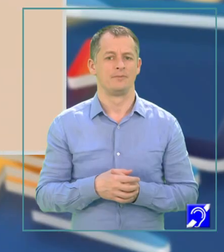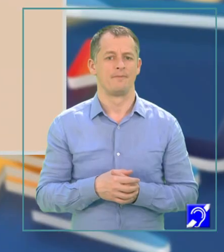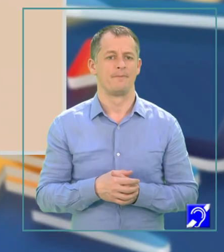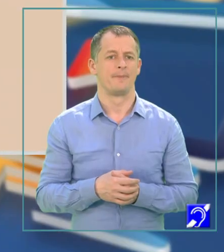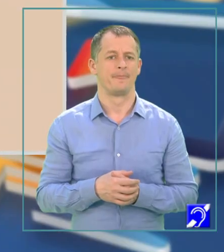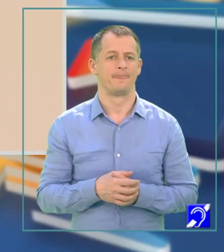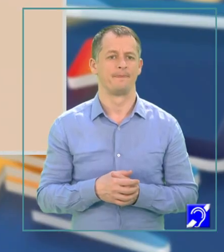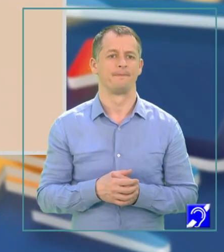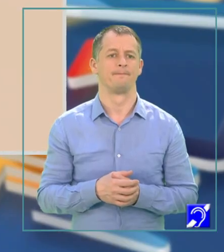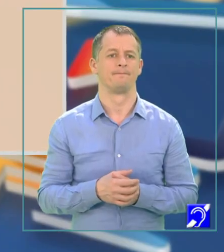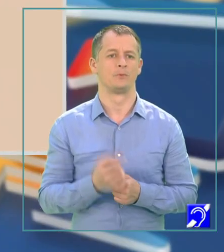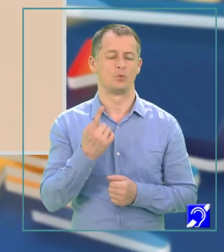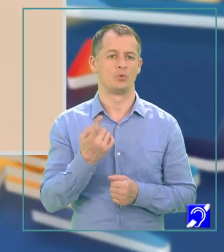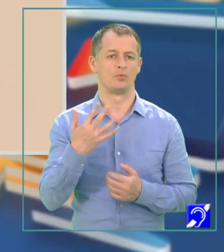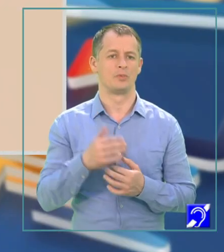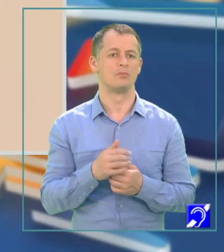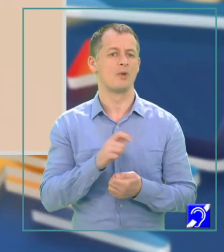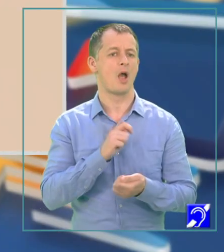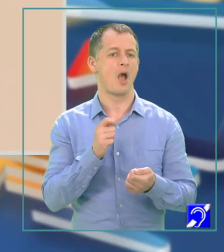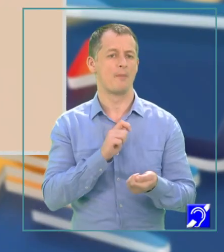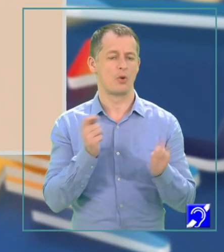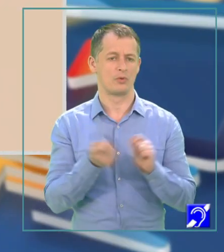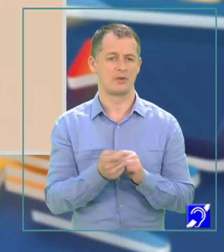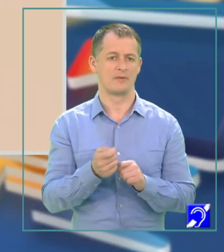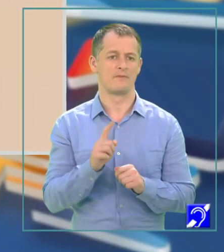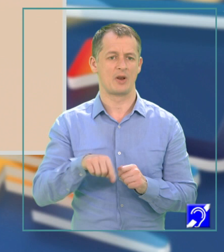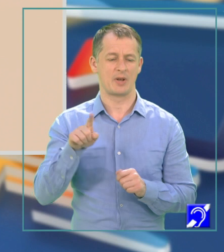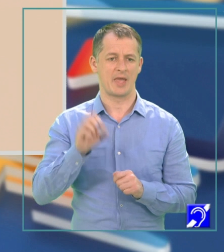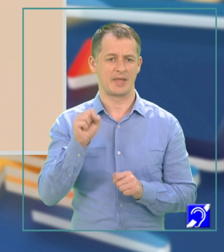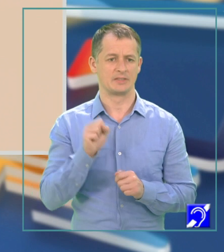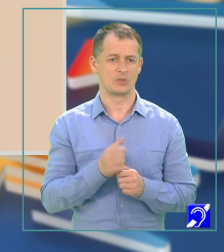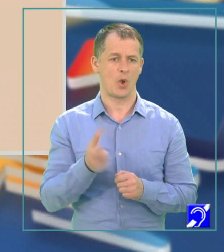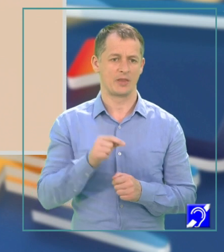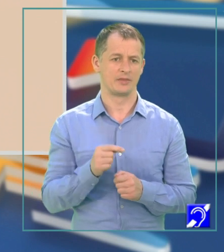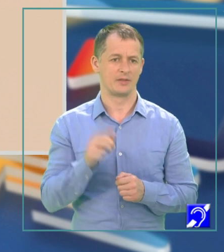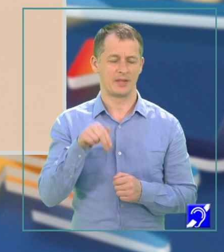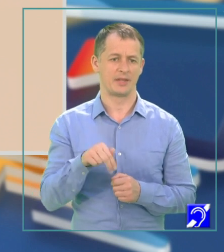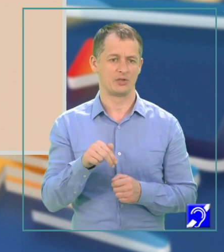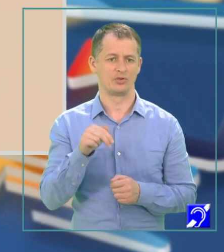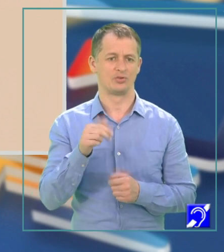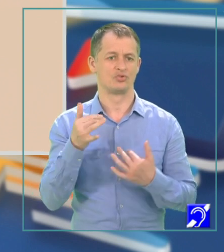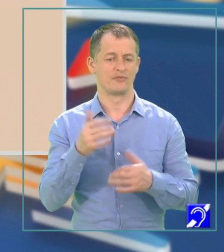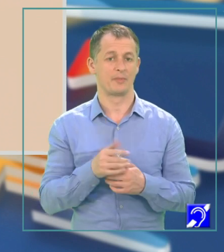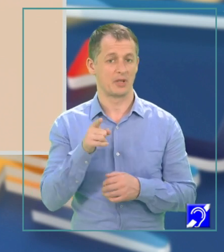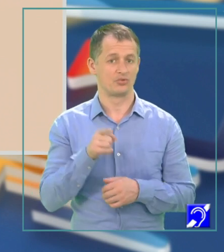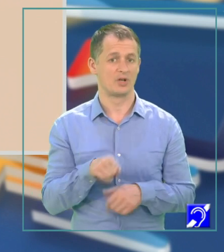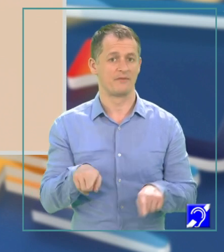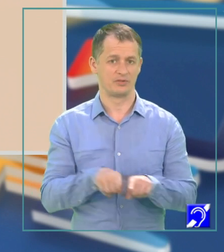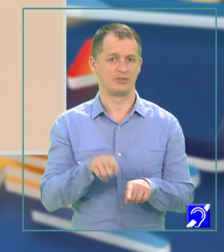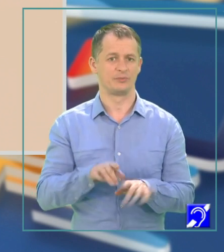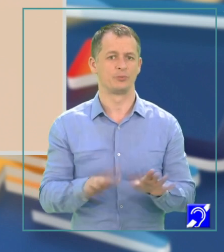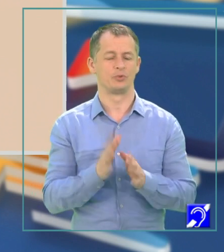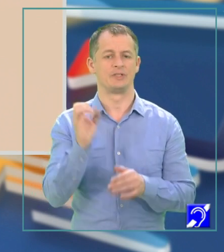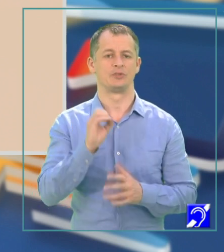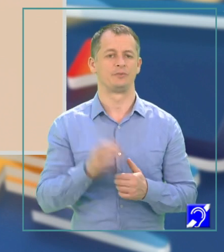înlocuit variabila S cu altă variabilă, N cifre, pe care și pe aceasta am inițializat-o de la valoarea